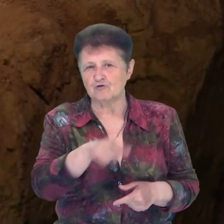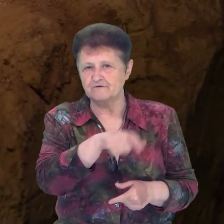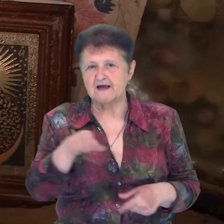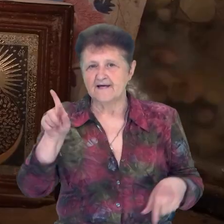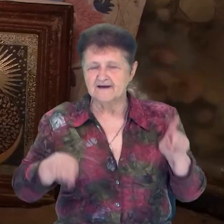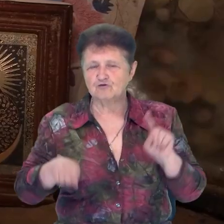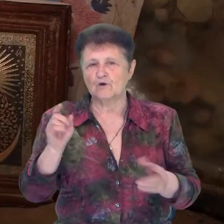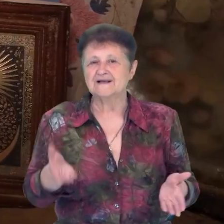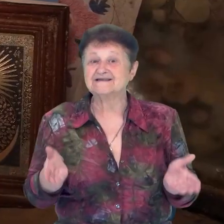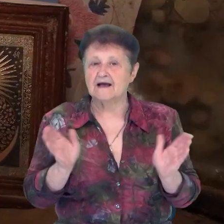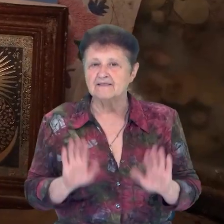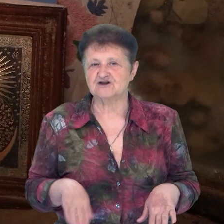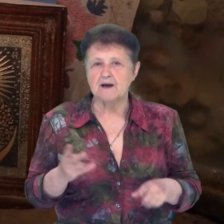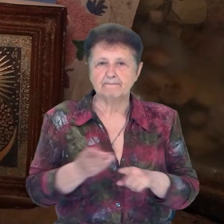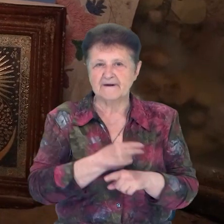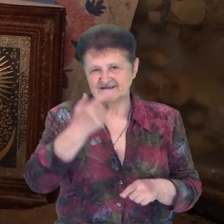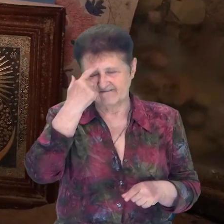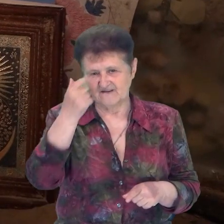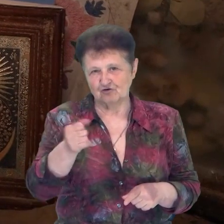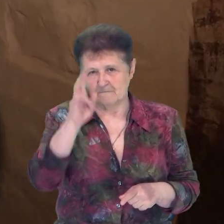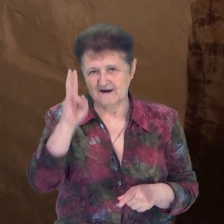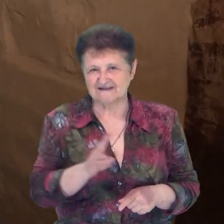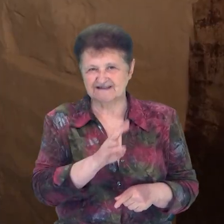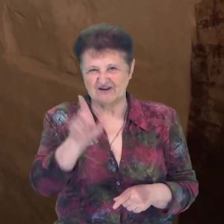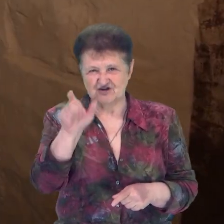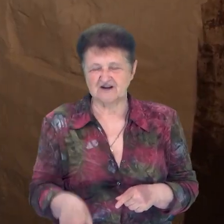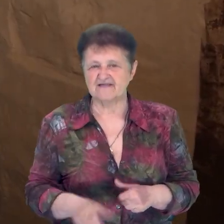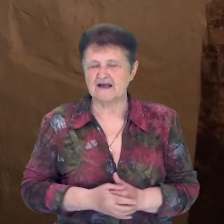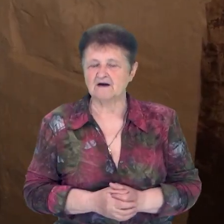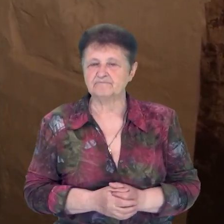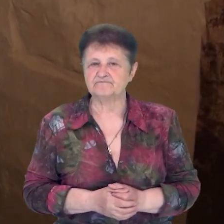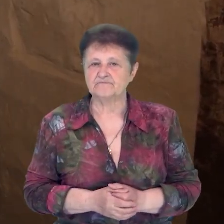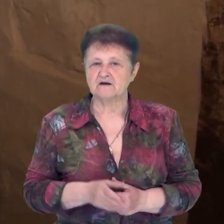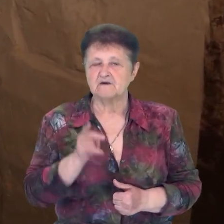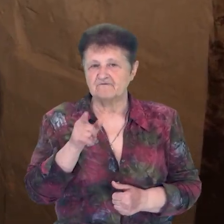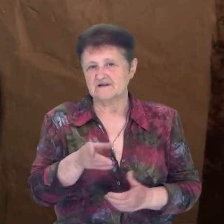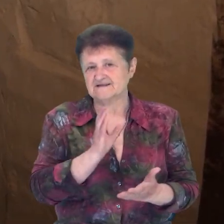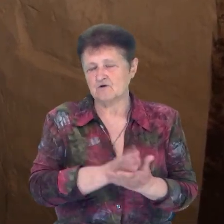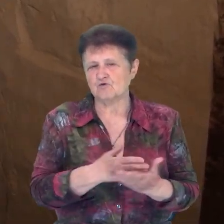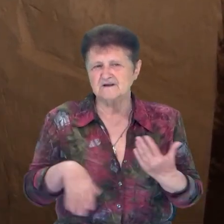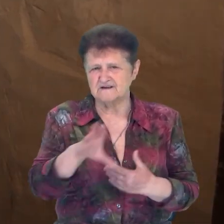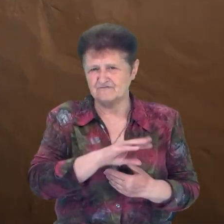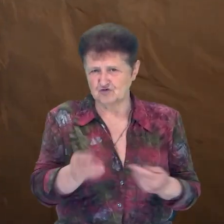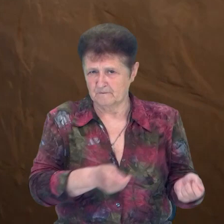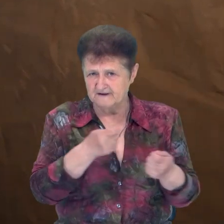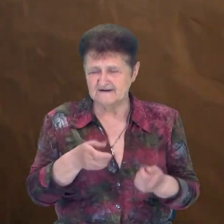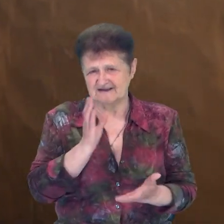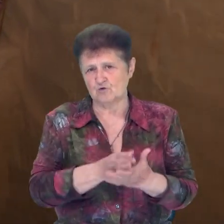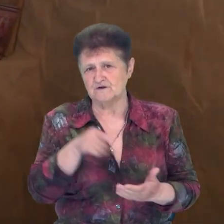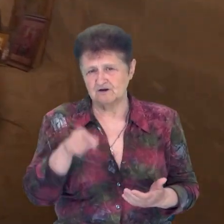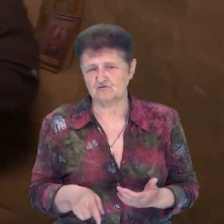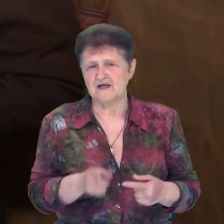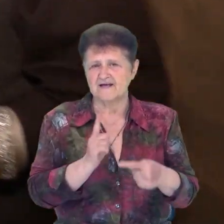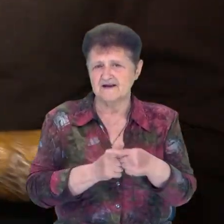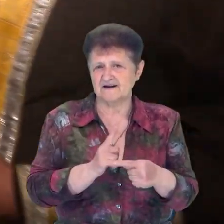Інколи залишені тут і без відома священника. «Всі, хто, що приносить, воно знаходиться тут. І оце навіть хрест.